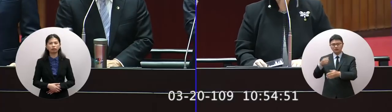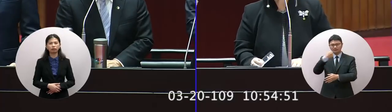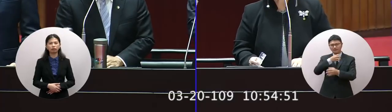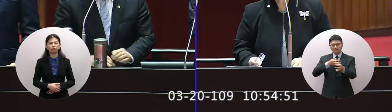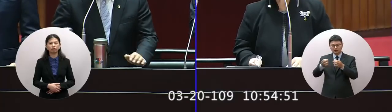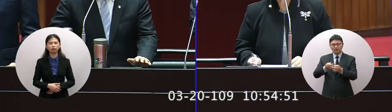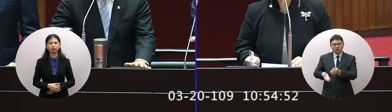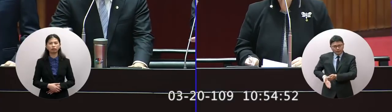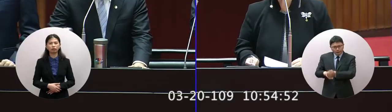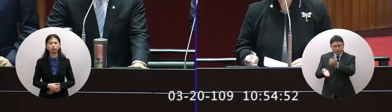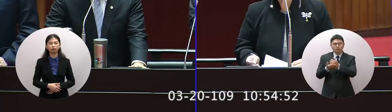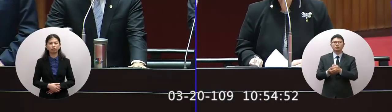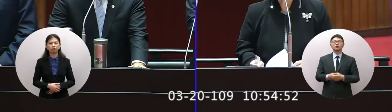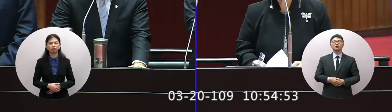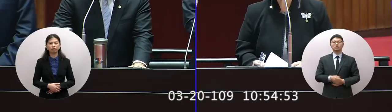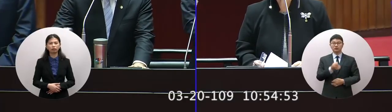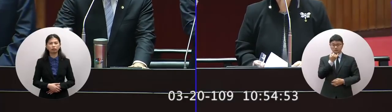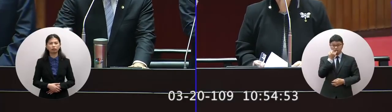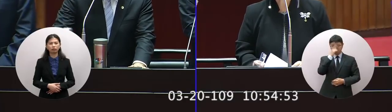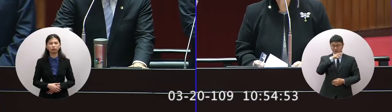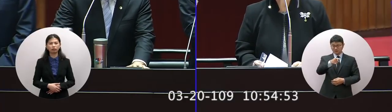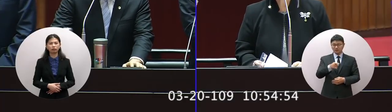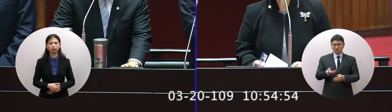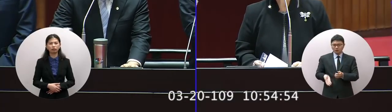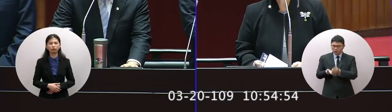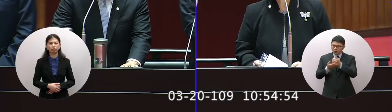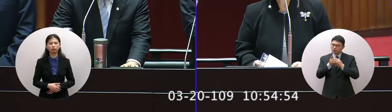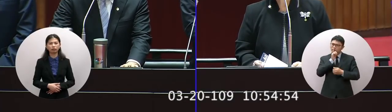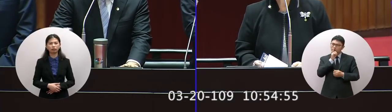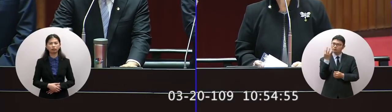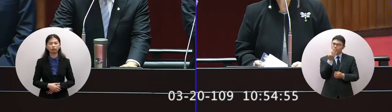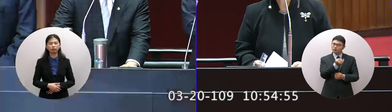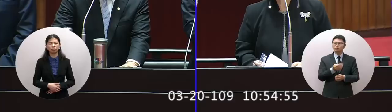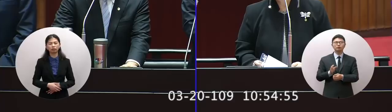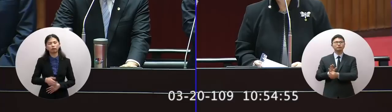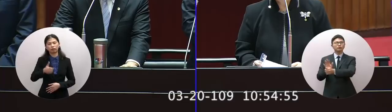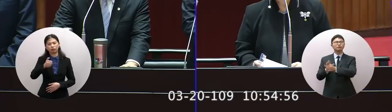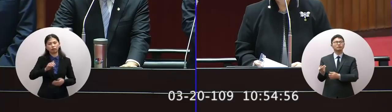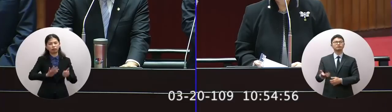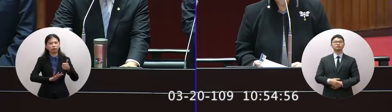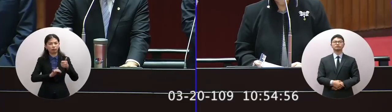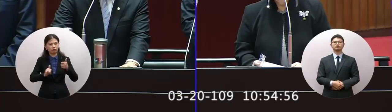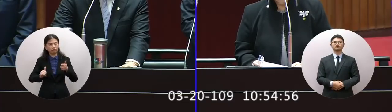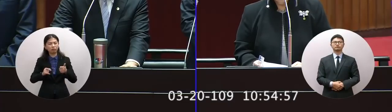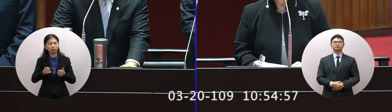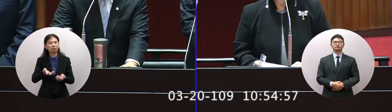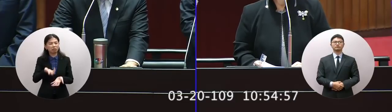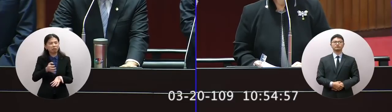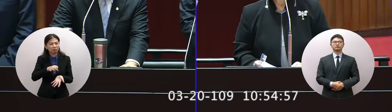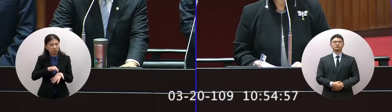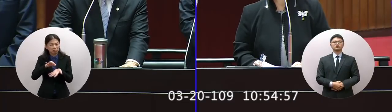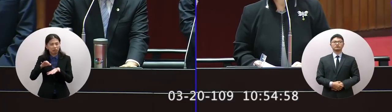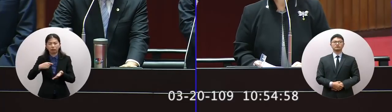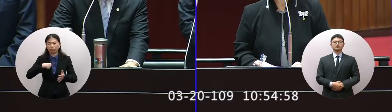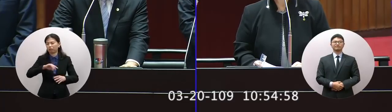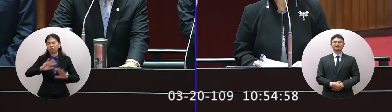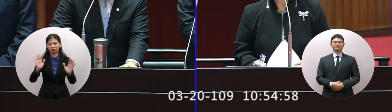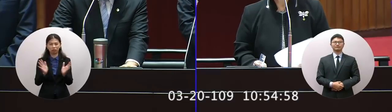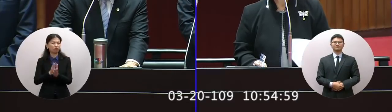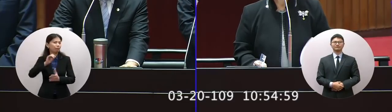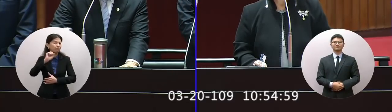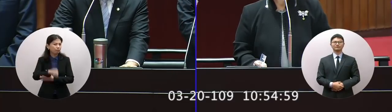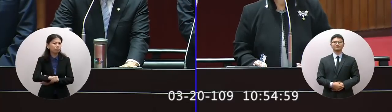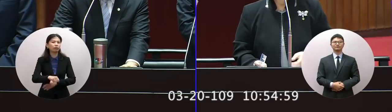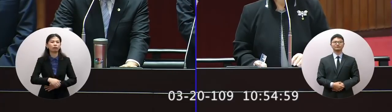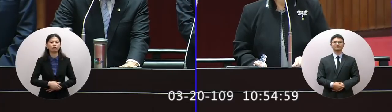一定要這樣可以說幾句話把台商輕盈的鼓勵非常感謝委員剛才你說這我完全同意